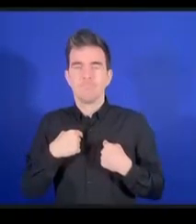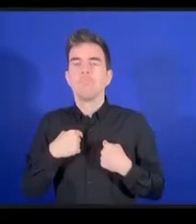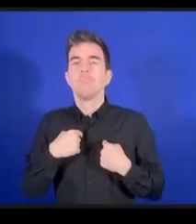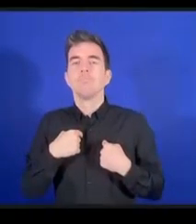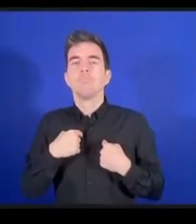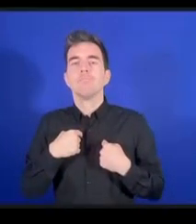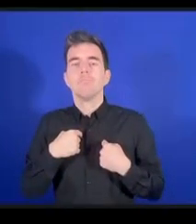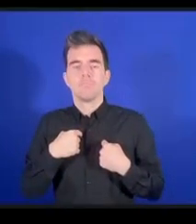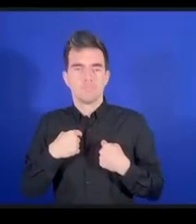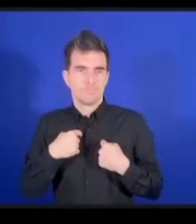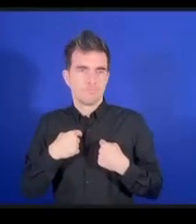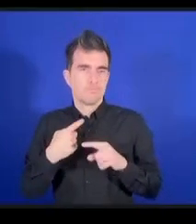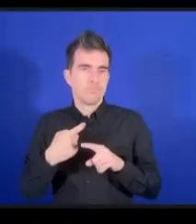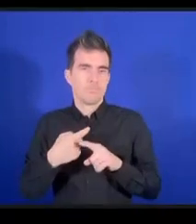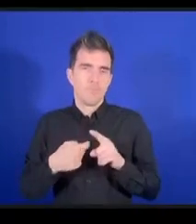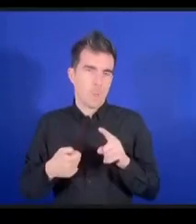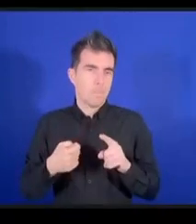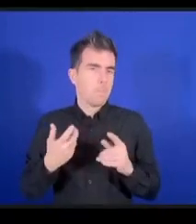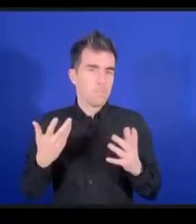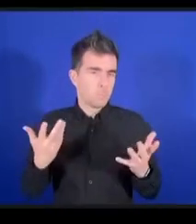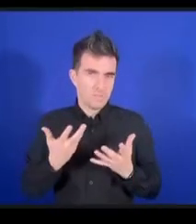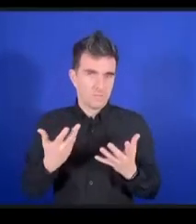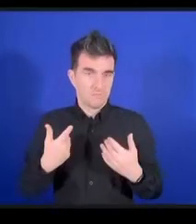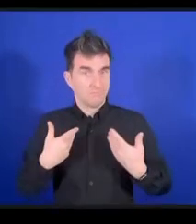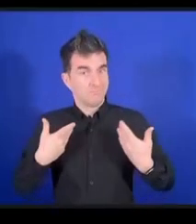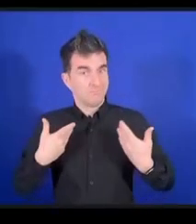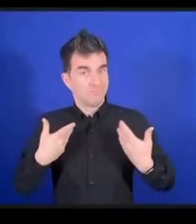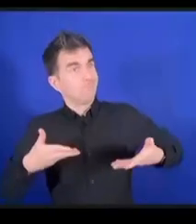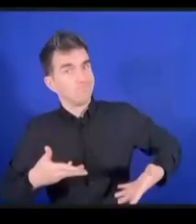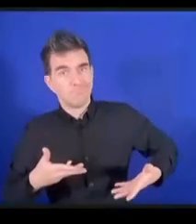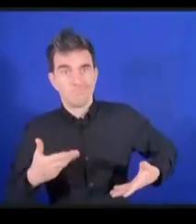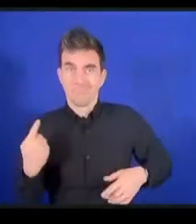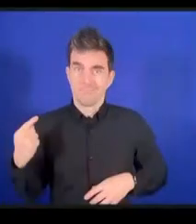principalement ici comme rapporteur mais également